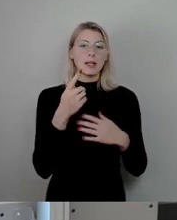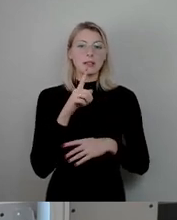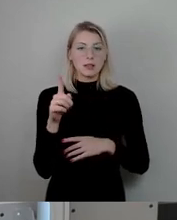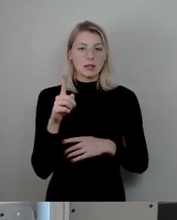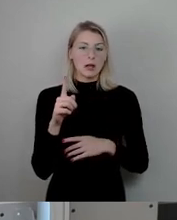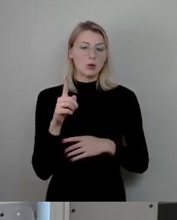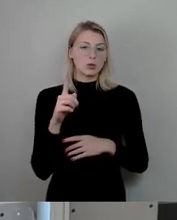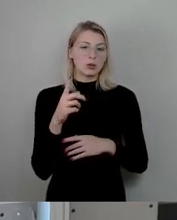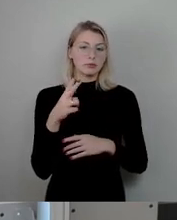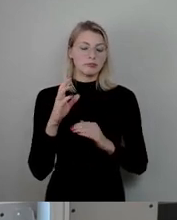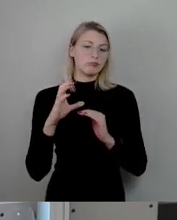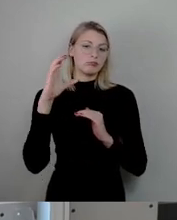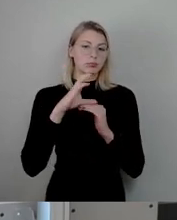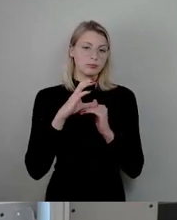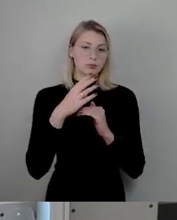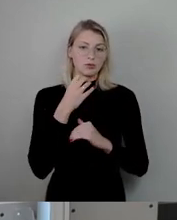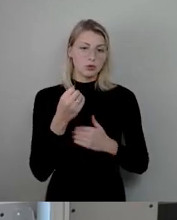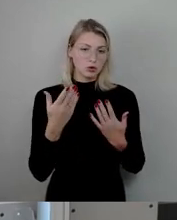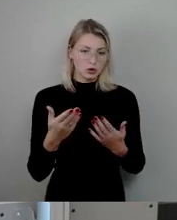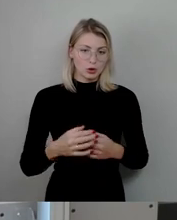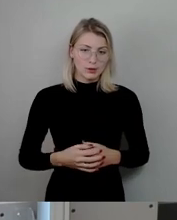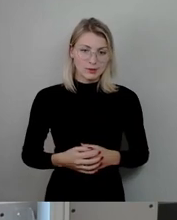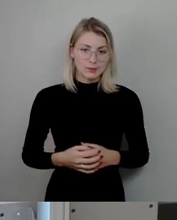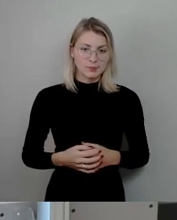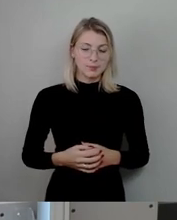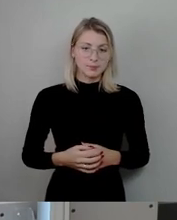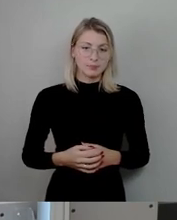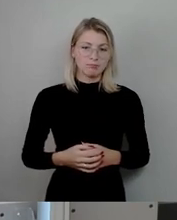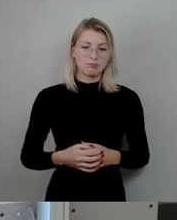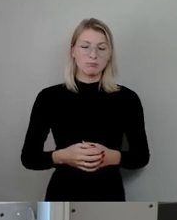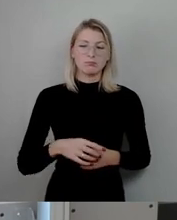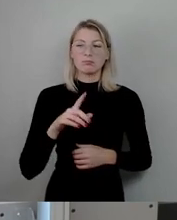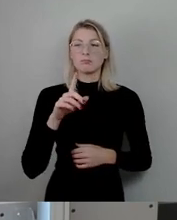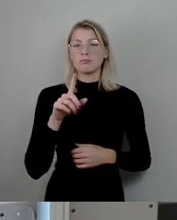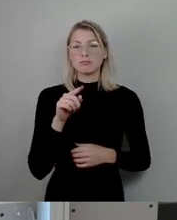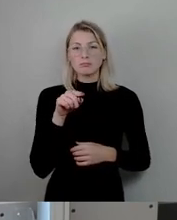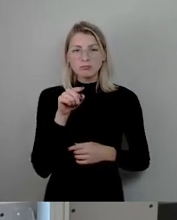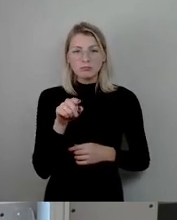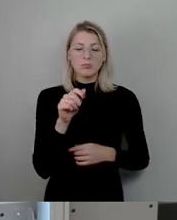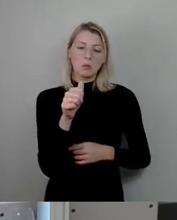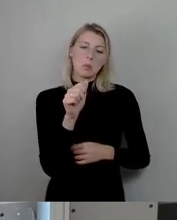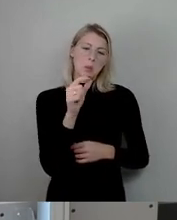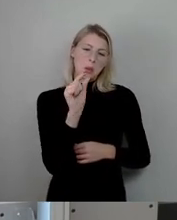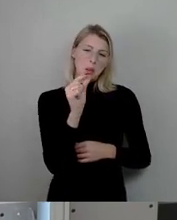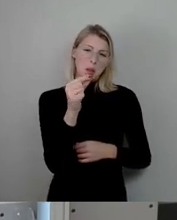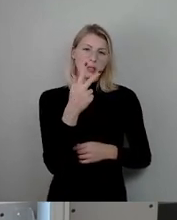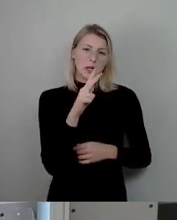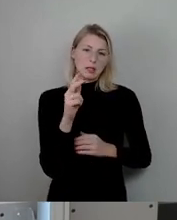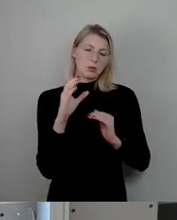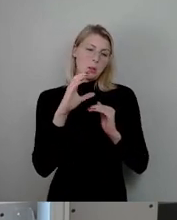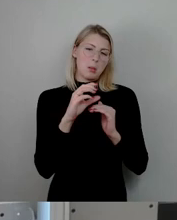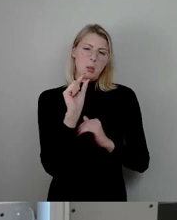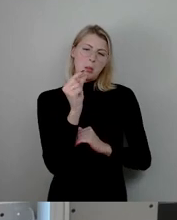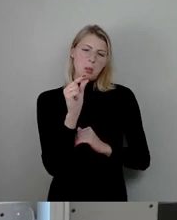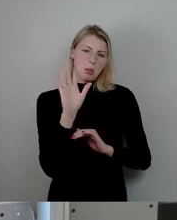beschließen soll. Das sind grundsätzlich Peanuts, diese 3.000 Euro, aber diese